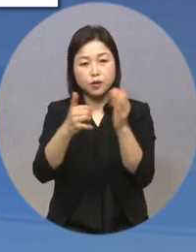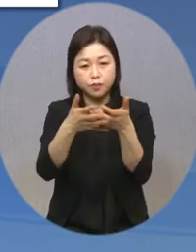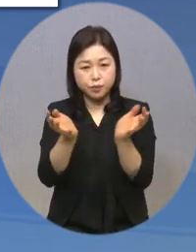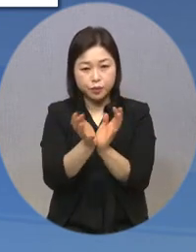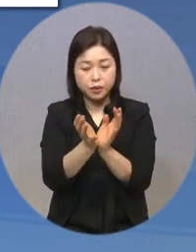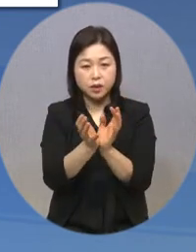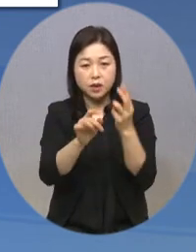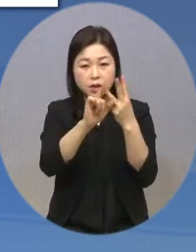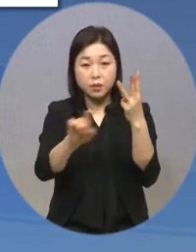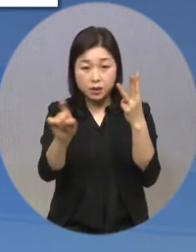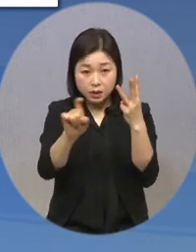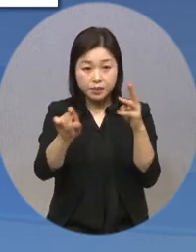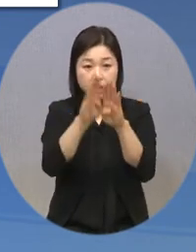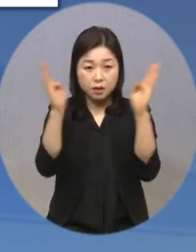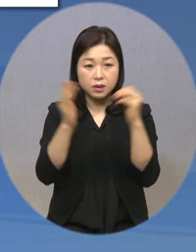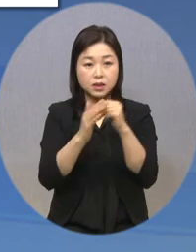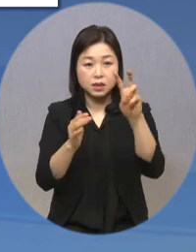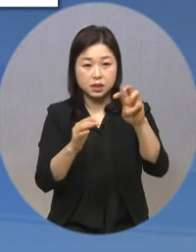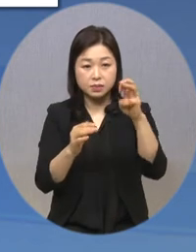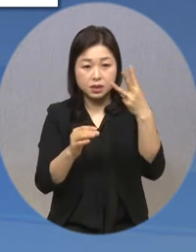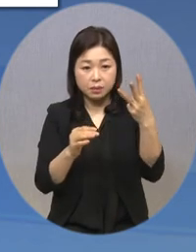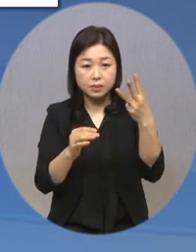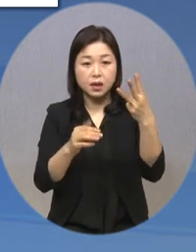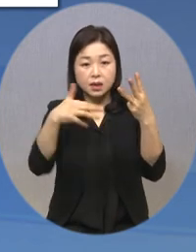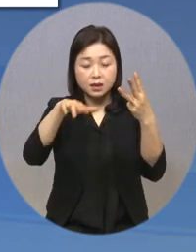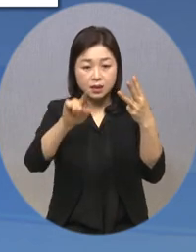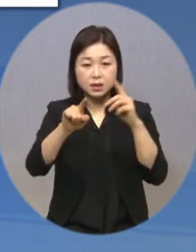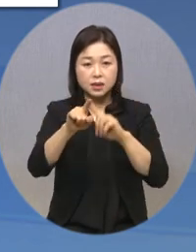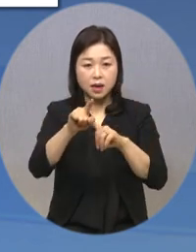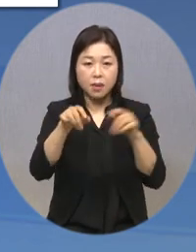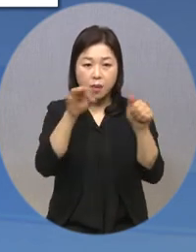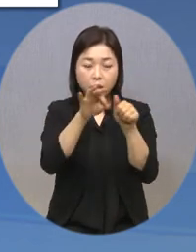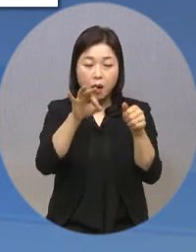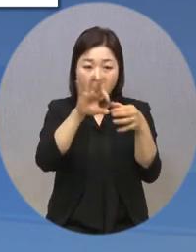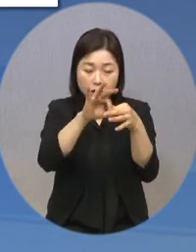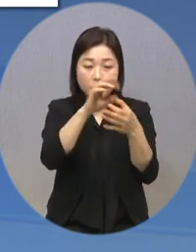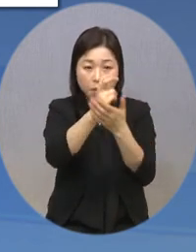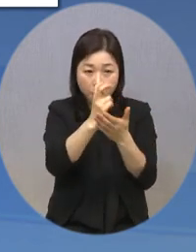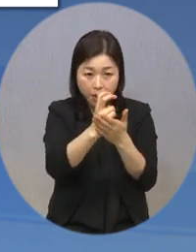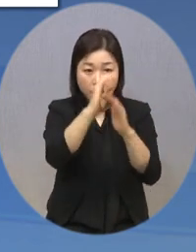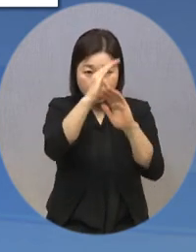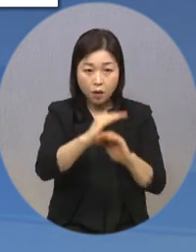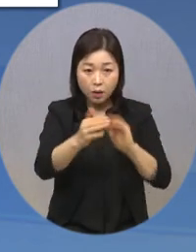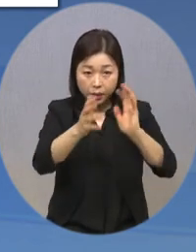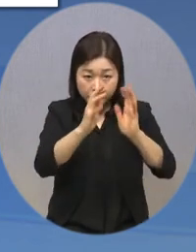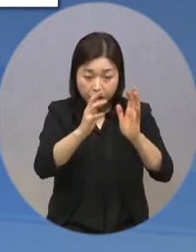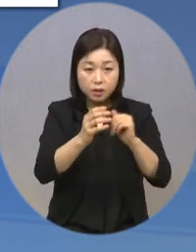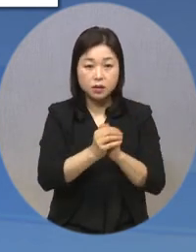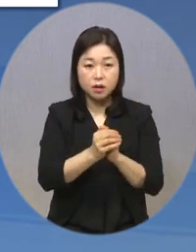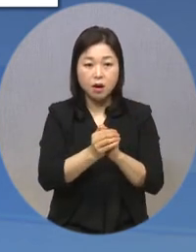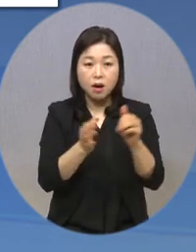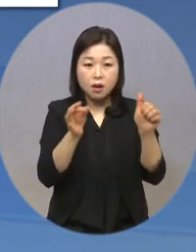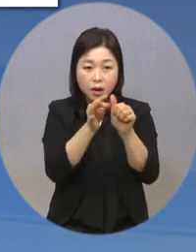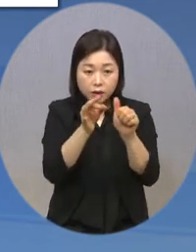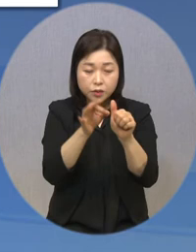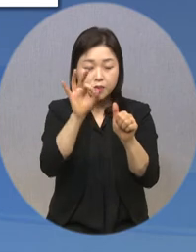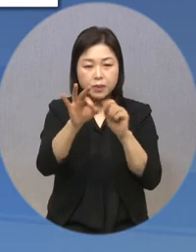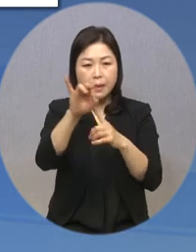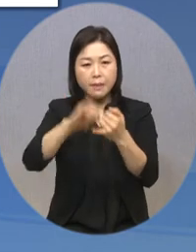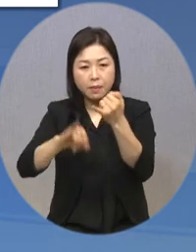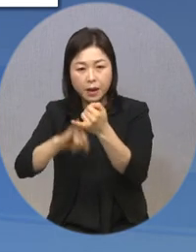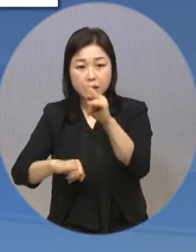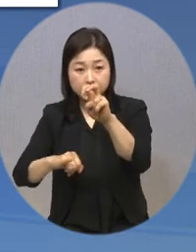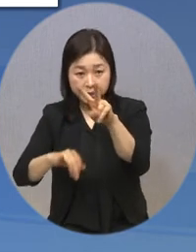제23차 양육비 이행 심의위원회 심의 결정에 따라 양육비 채무자 22인에 대해 법무부의